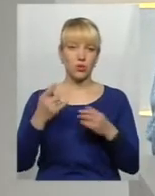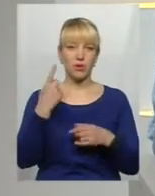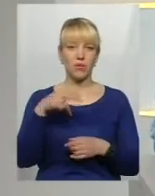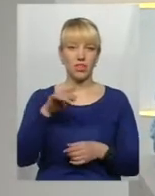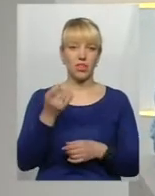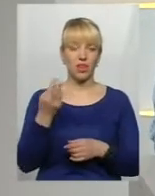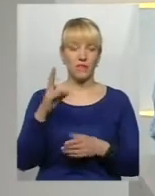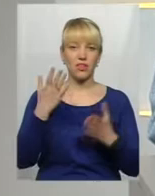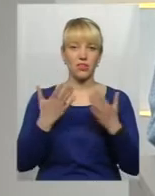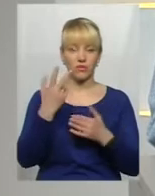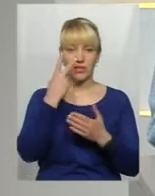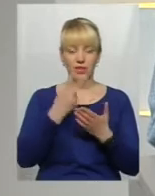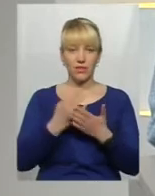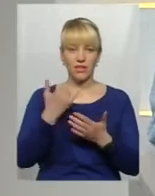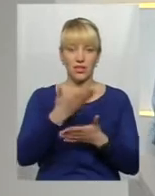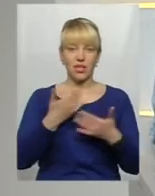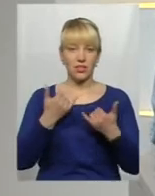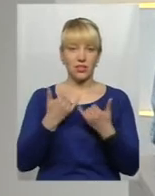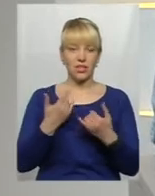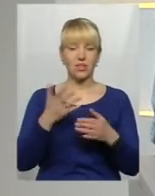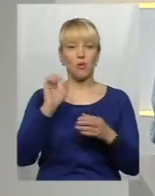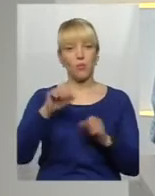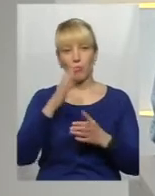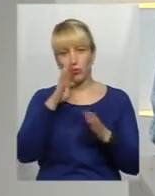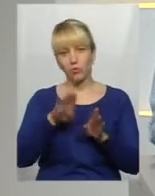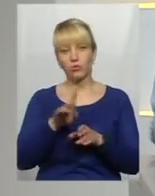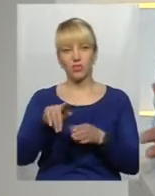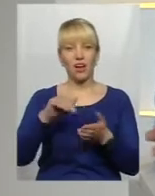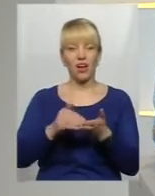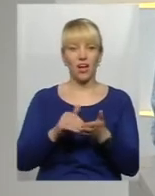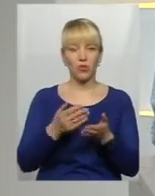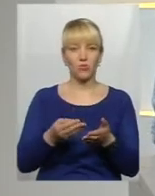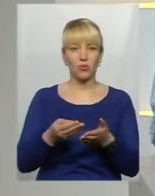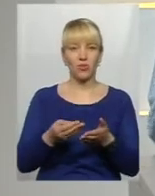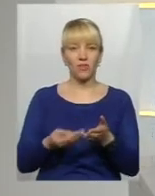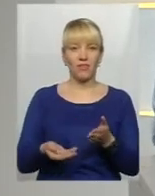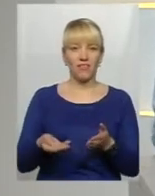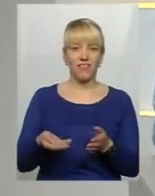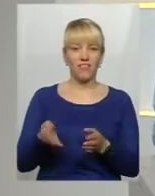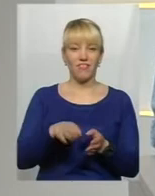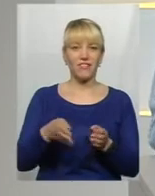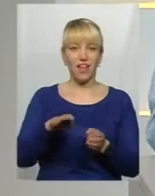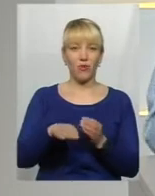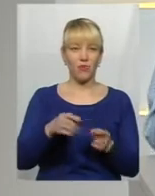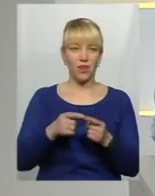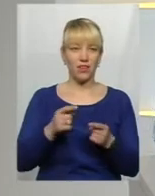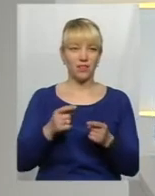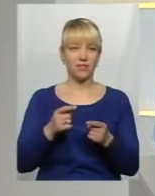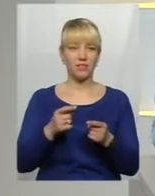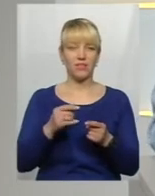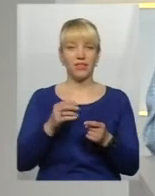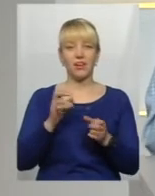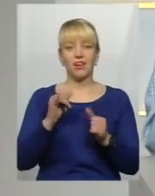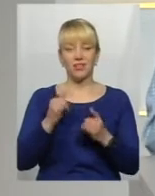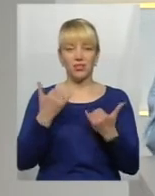травня. Якщо ви зараз нас дивитесь, то ви, мабуть, же викопали картоплю або взагалі не закопували землю. Ну